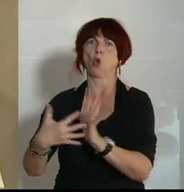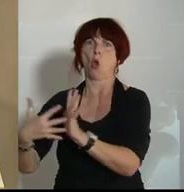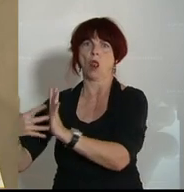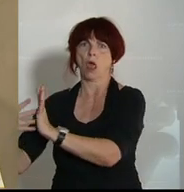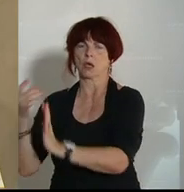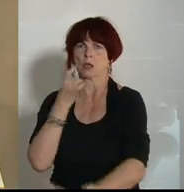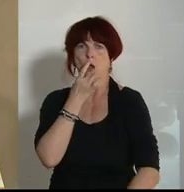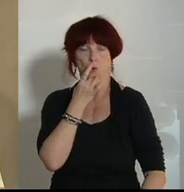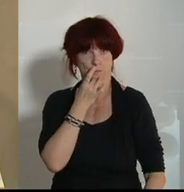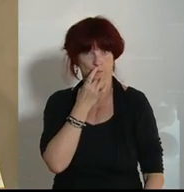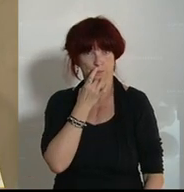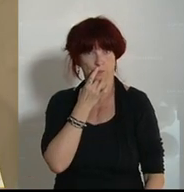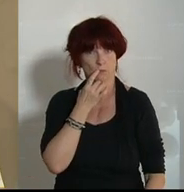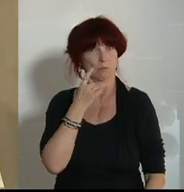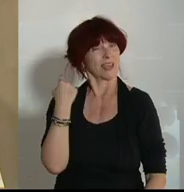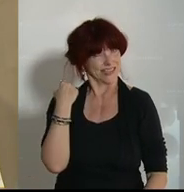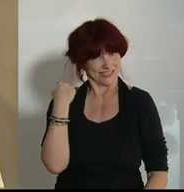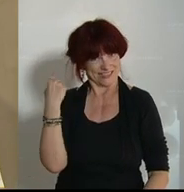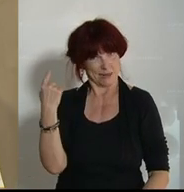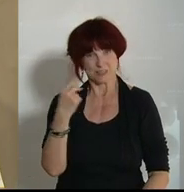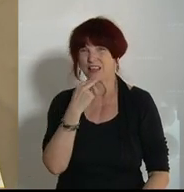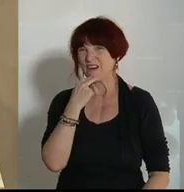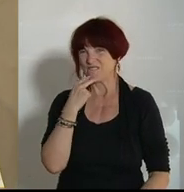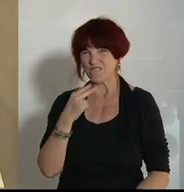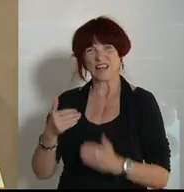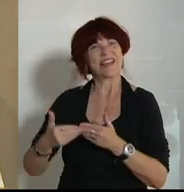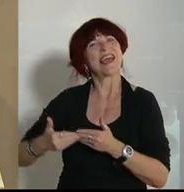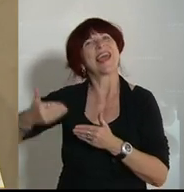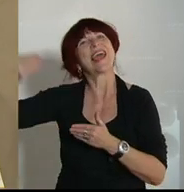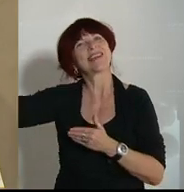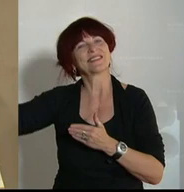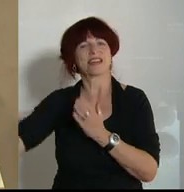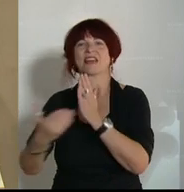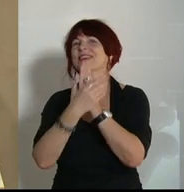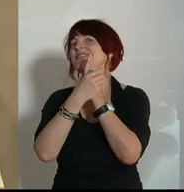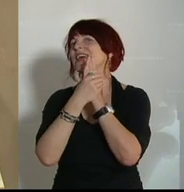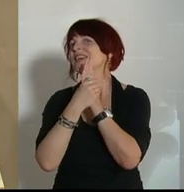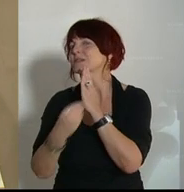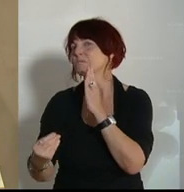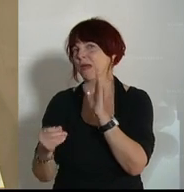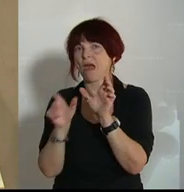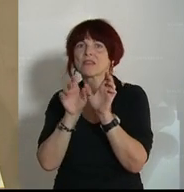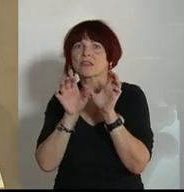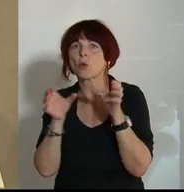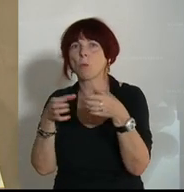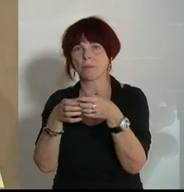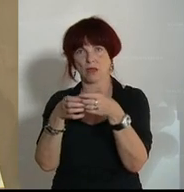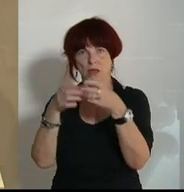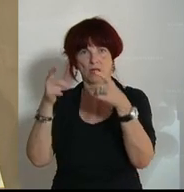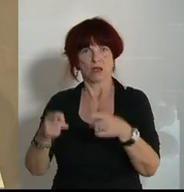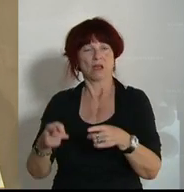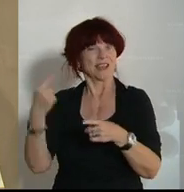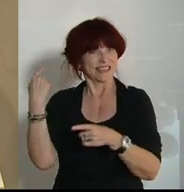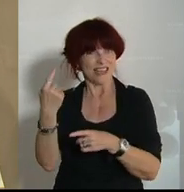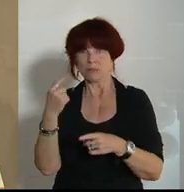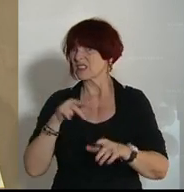externes, nicht demokratisch legitimiertes Expertenbord, das politische Entscheidungen trifft. Dass Sie null kontrollieren